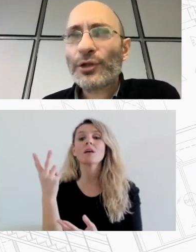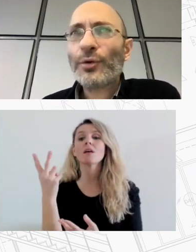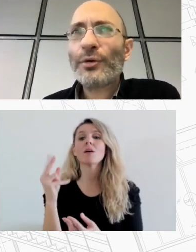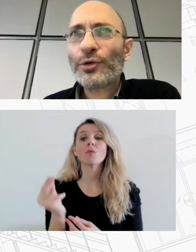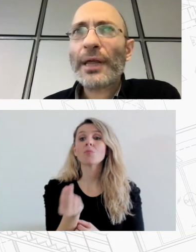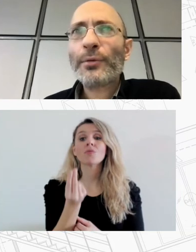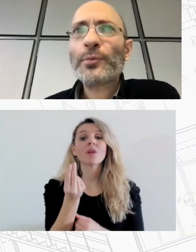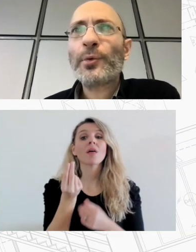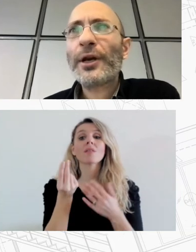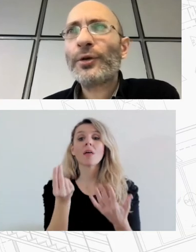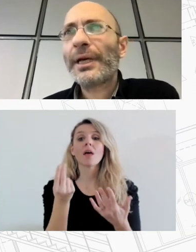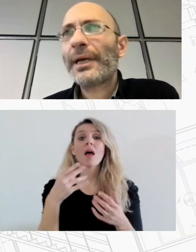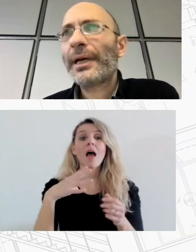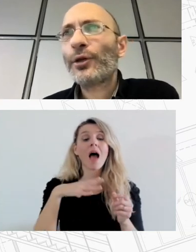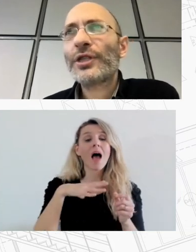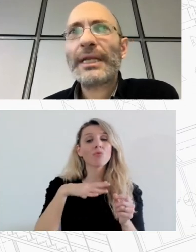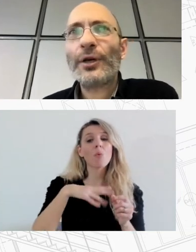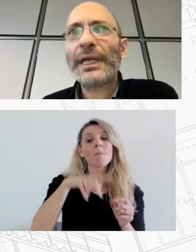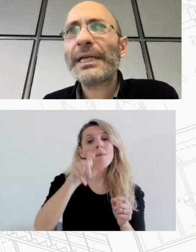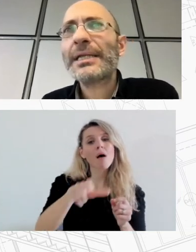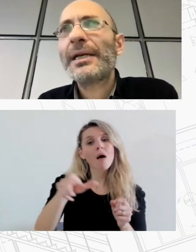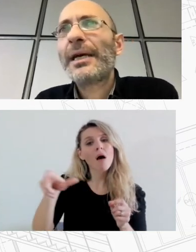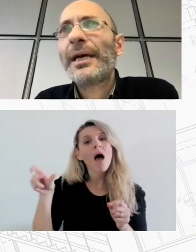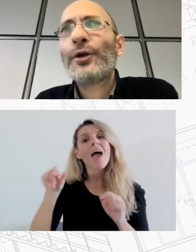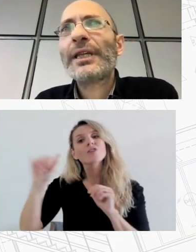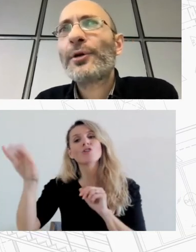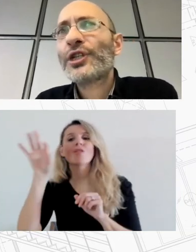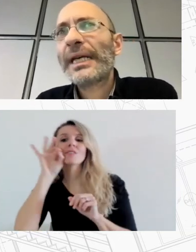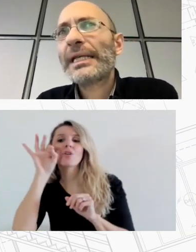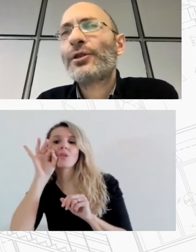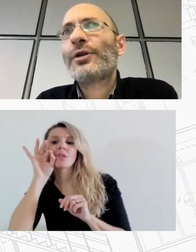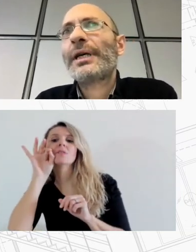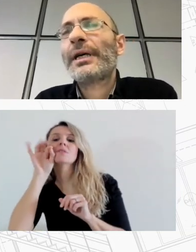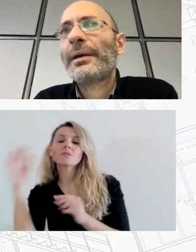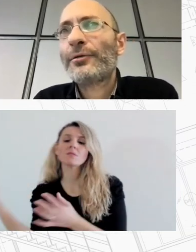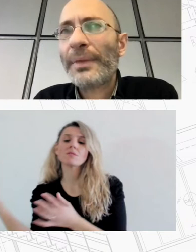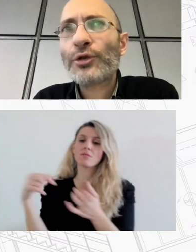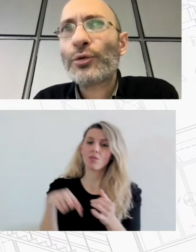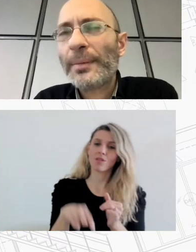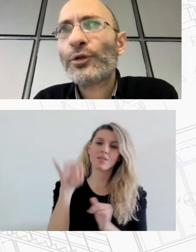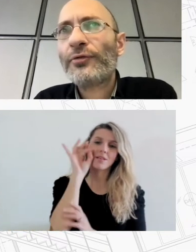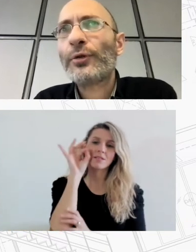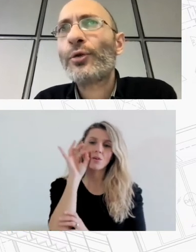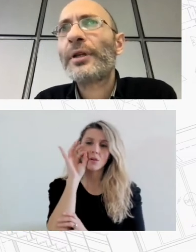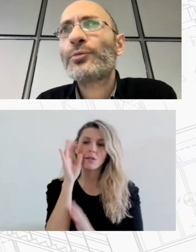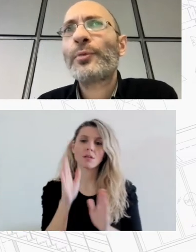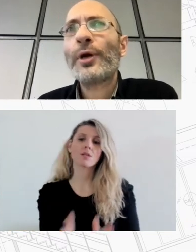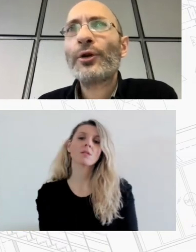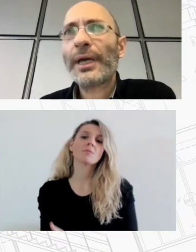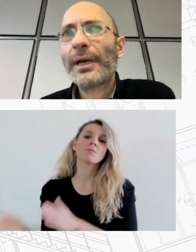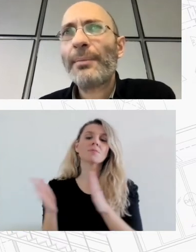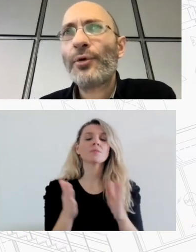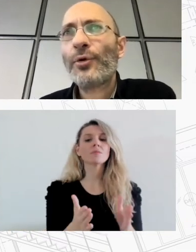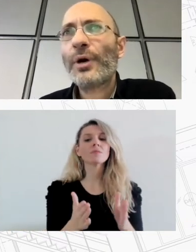στους ανθρώπους που προέρχονται εκτός της Θεσσαλονίκης ενώ για την προσέγγιση του μέρους του τμήματος του φοιτητικού πληθυσμού